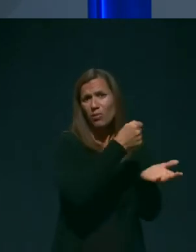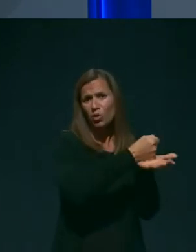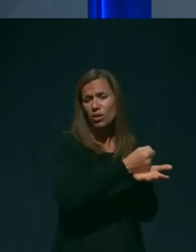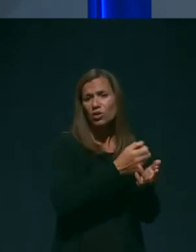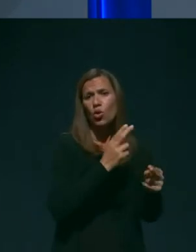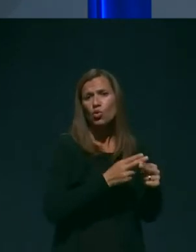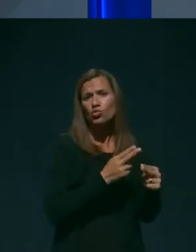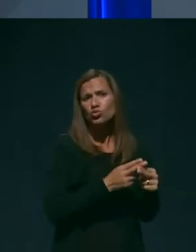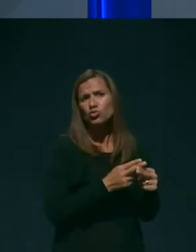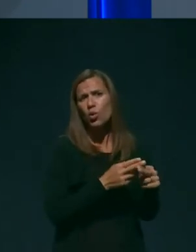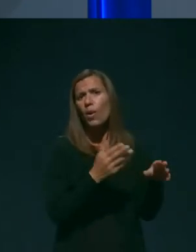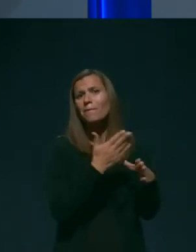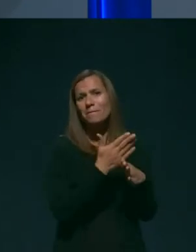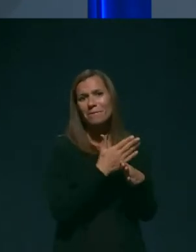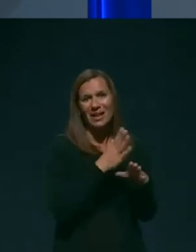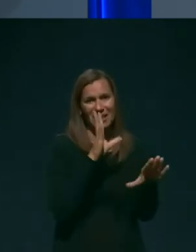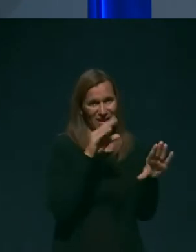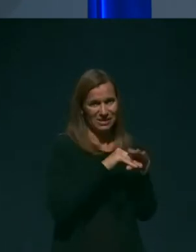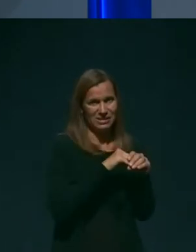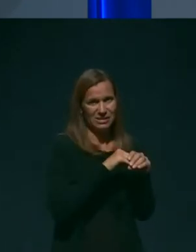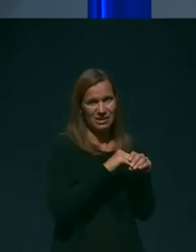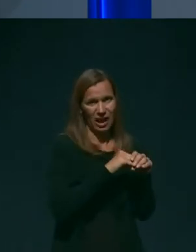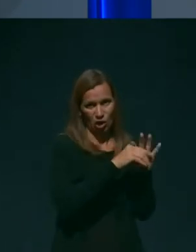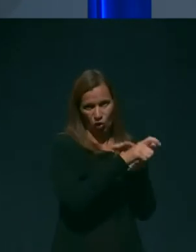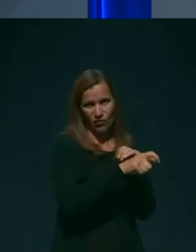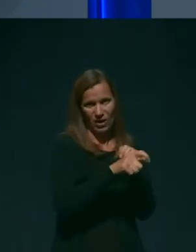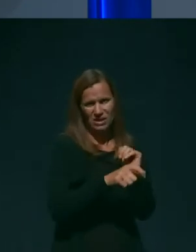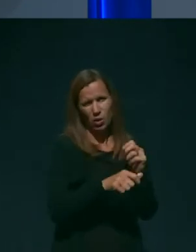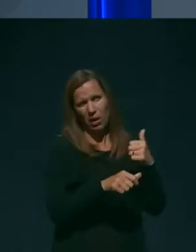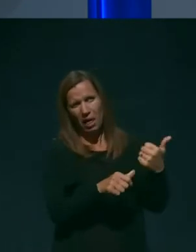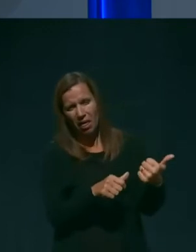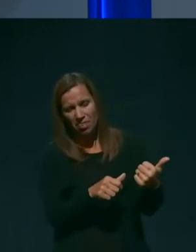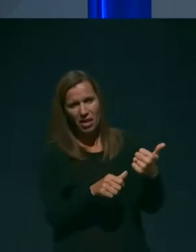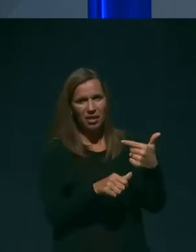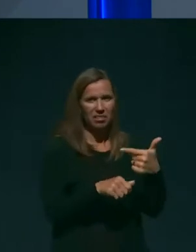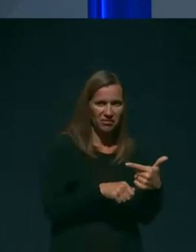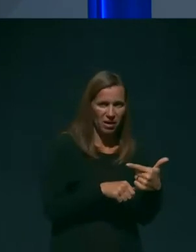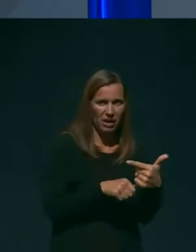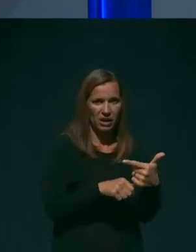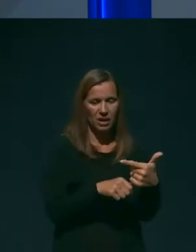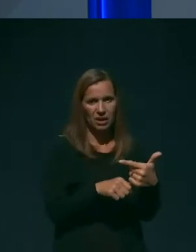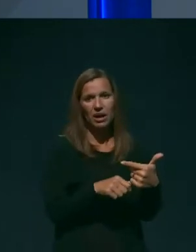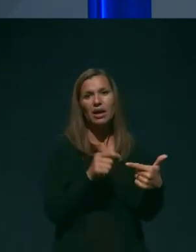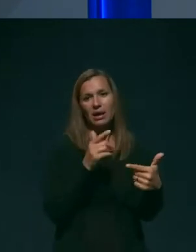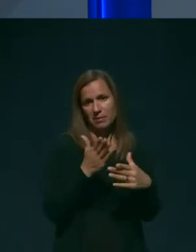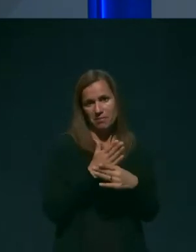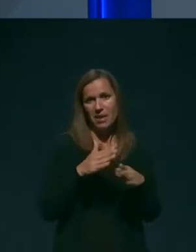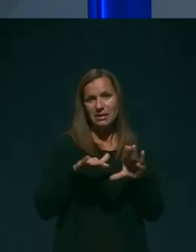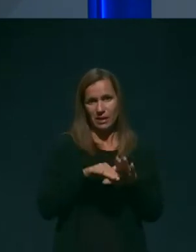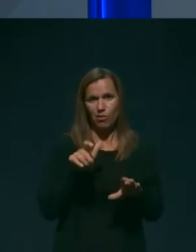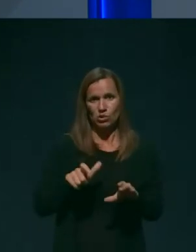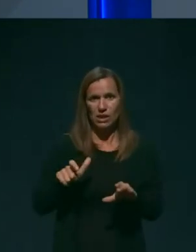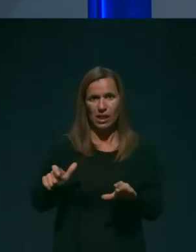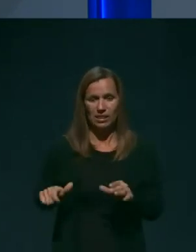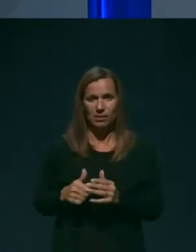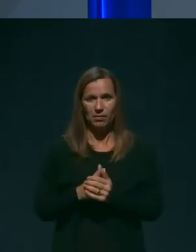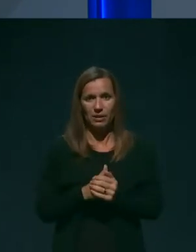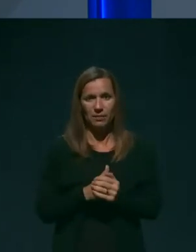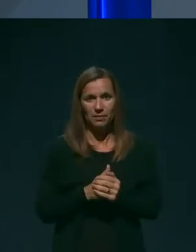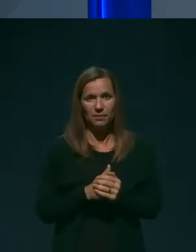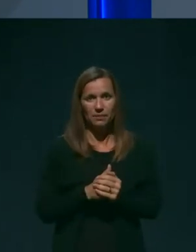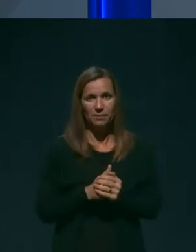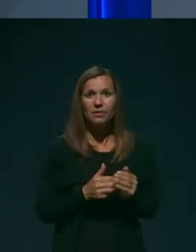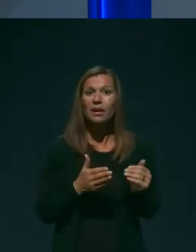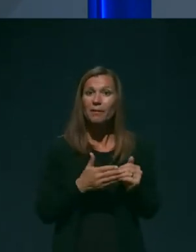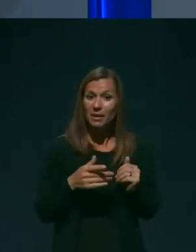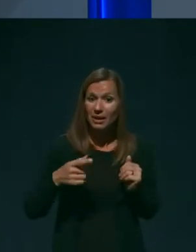med stanovalci, to je bila ena ali dve, in pa med zaposlenimi. Pri teh smo